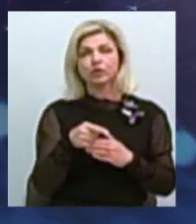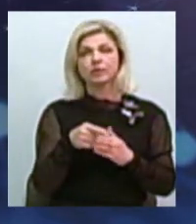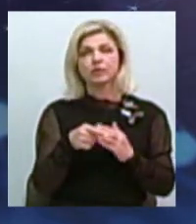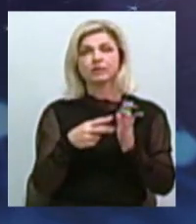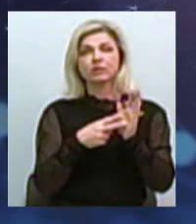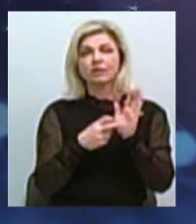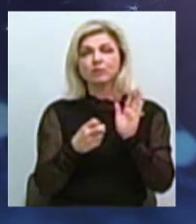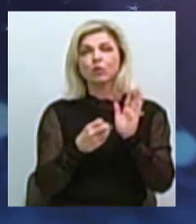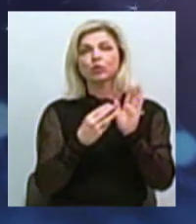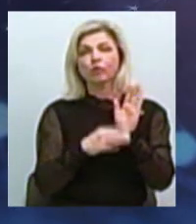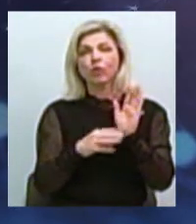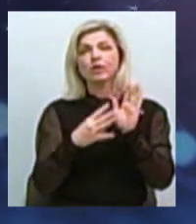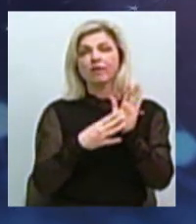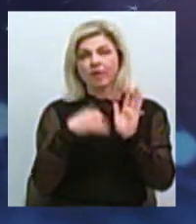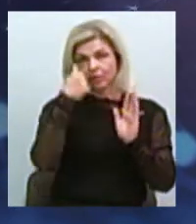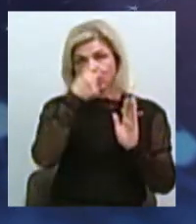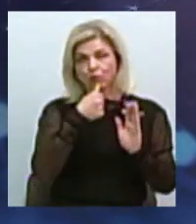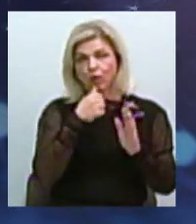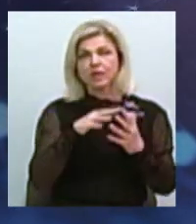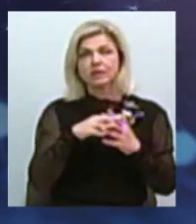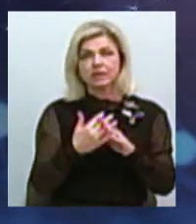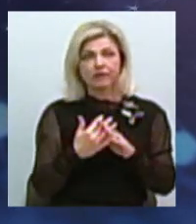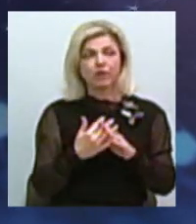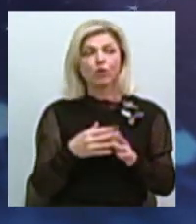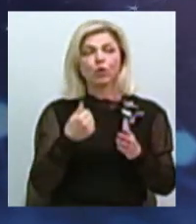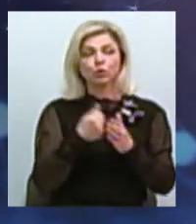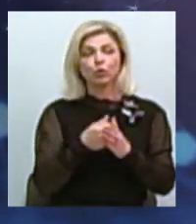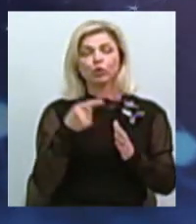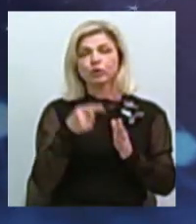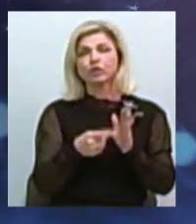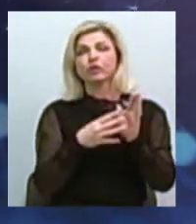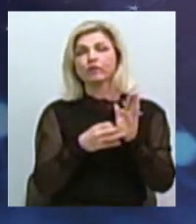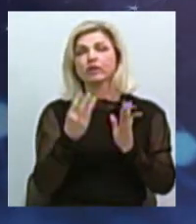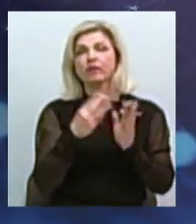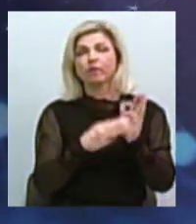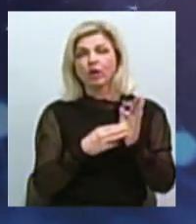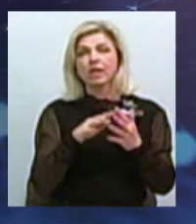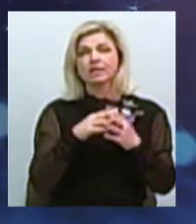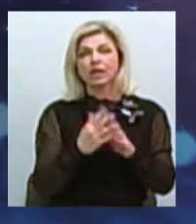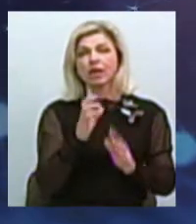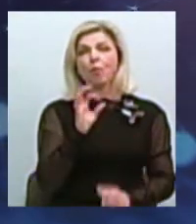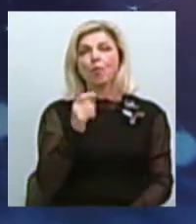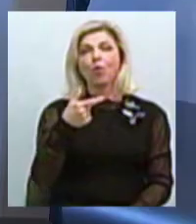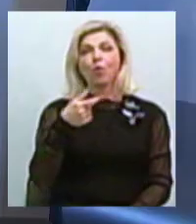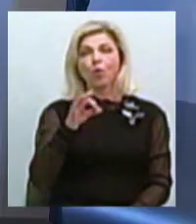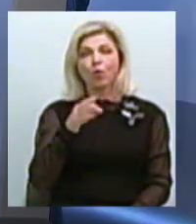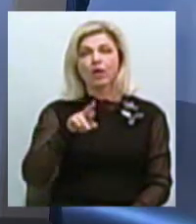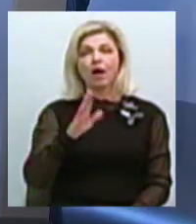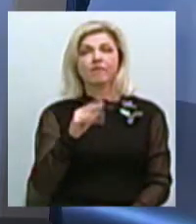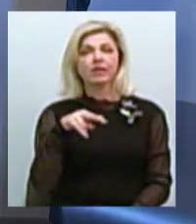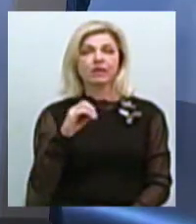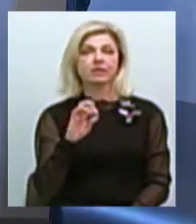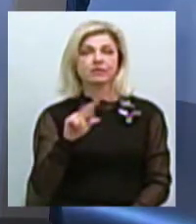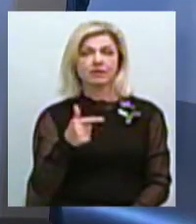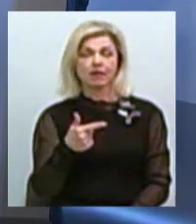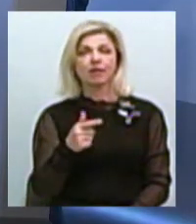До 1789 року село Вітовка, до 1938 року село Богоявленськ. На північно-західній частині